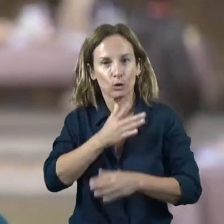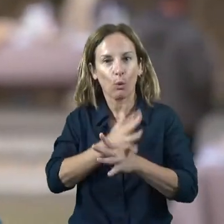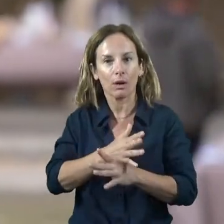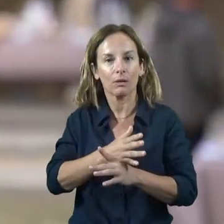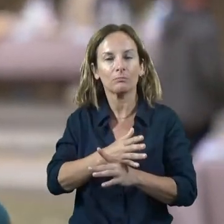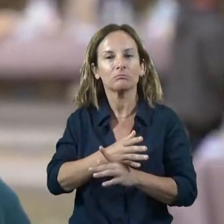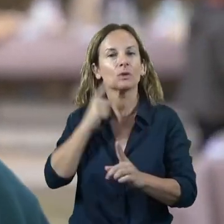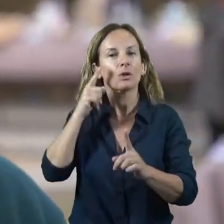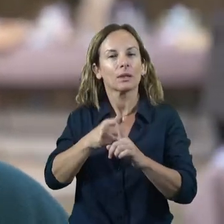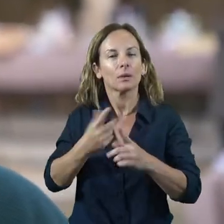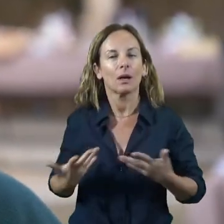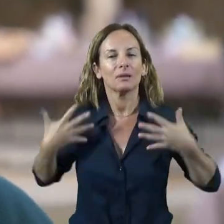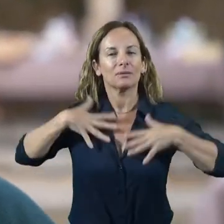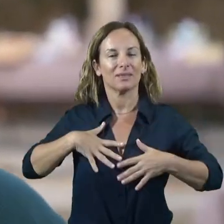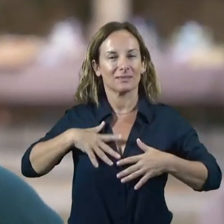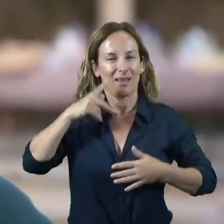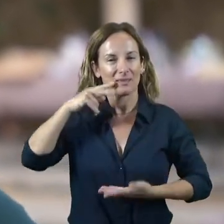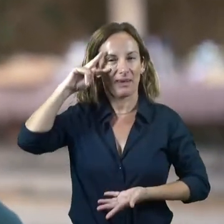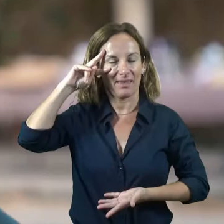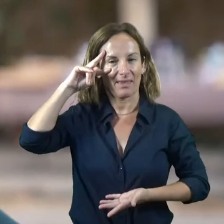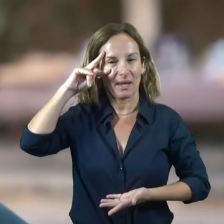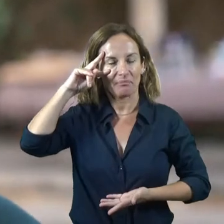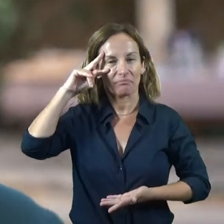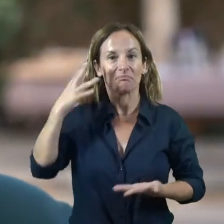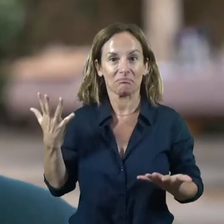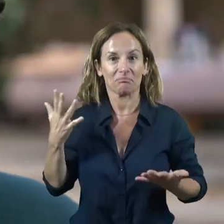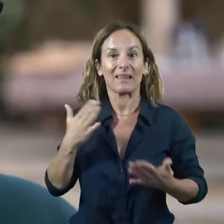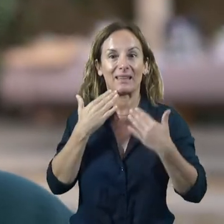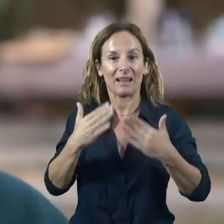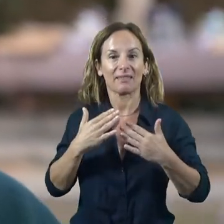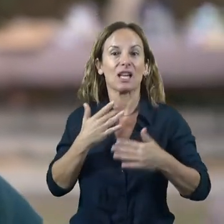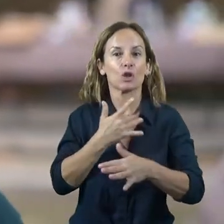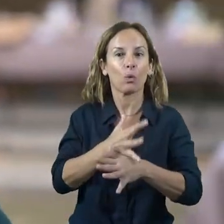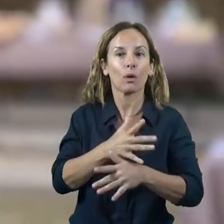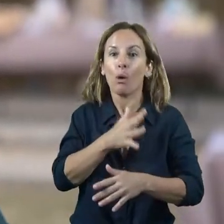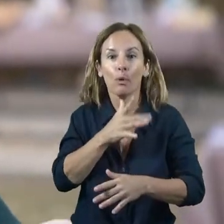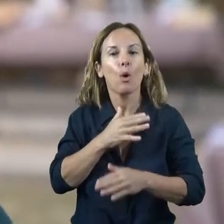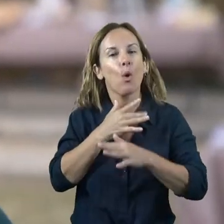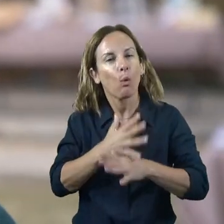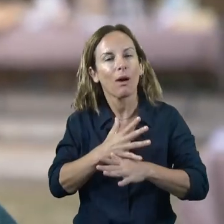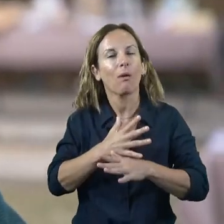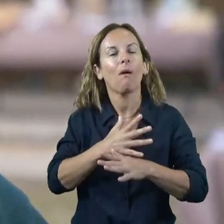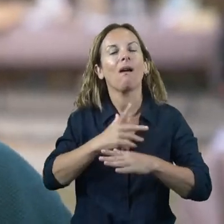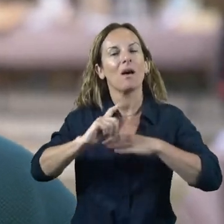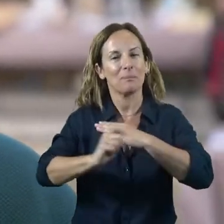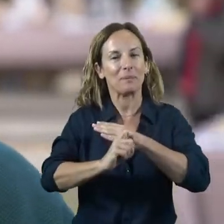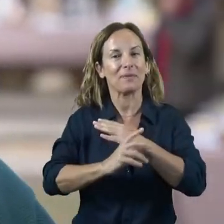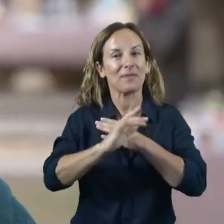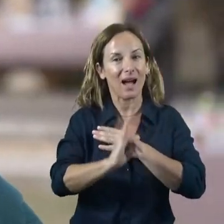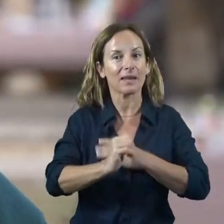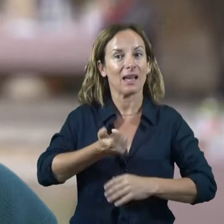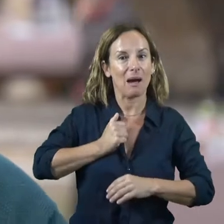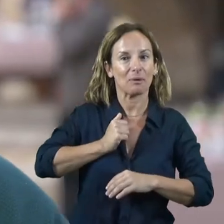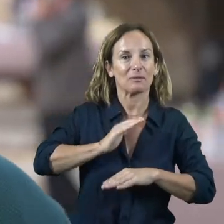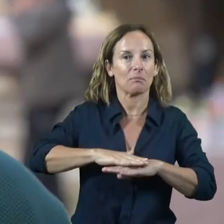Per fer-ho interessant és quina és l'experiència que tu vols crear. Però la nostra eina serien aquells elements que et trobes amagats dins d'un joc i que poden després